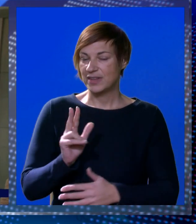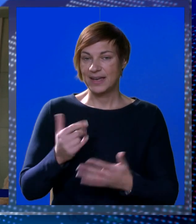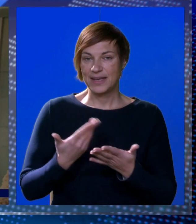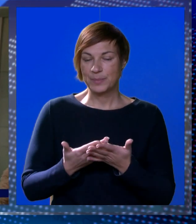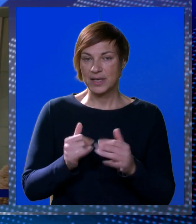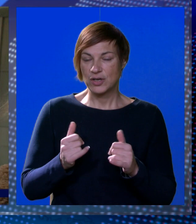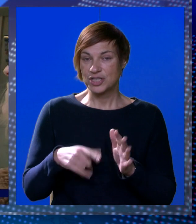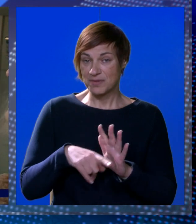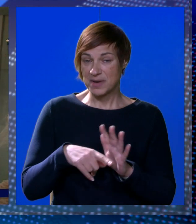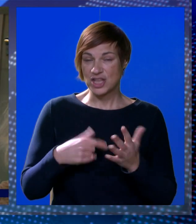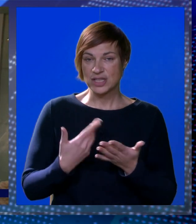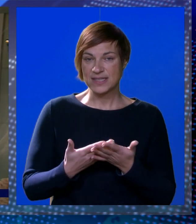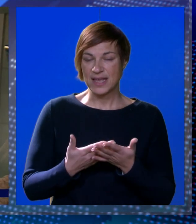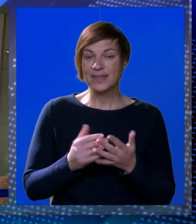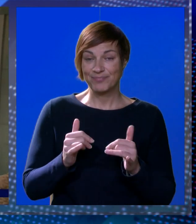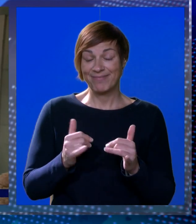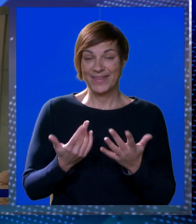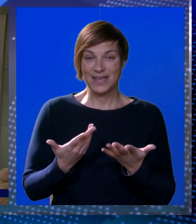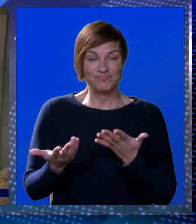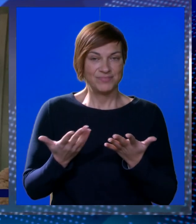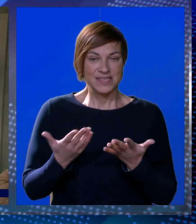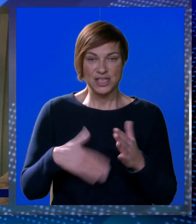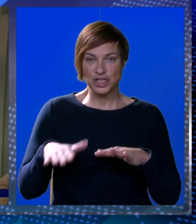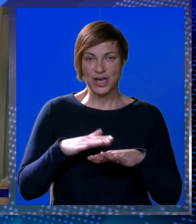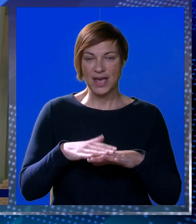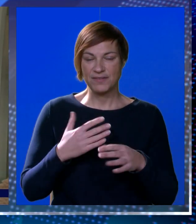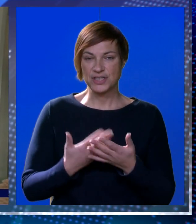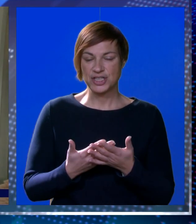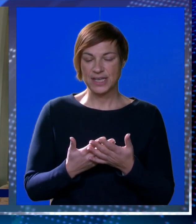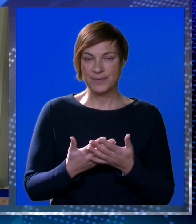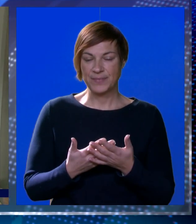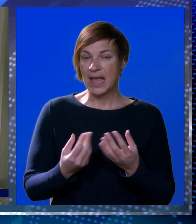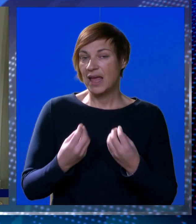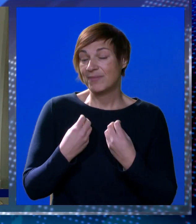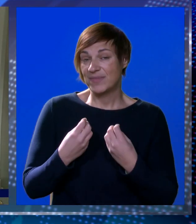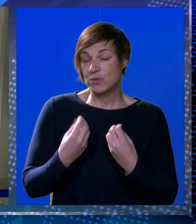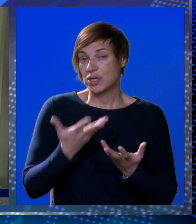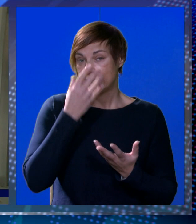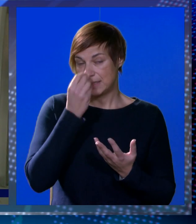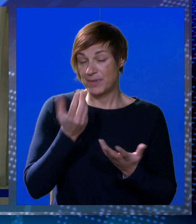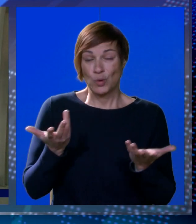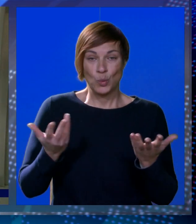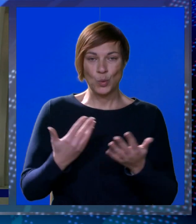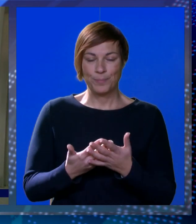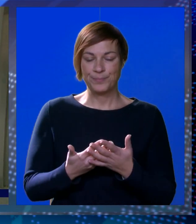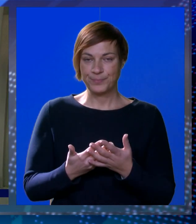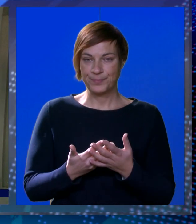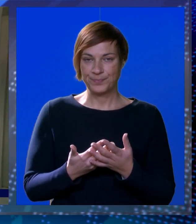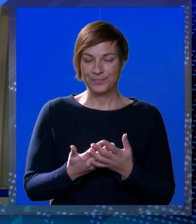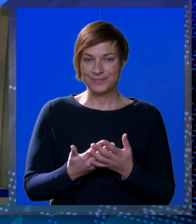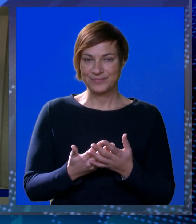godine toga neće biti, hoće li vam nedostajati? Hoće. Zašto najviše? Naučila sam na kunu i to